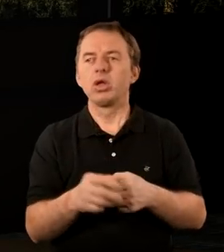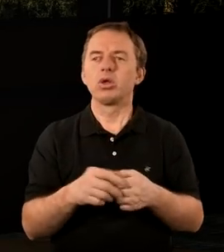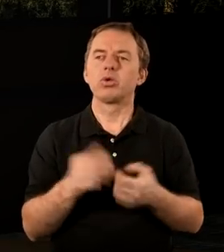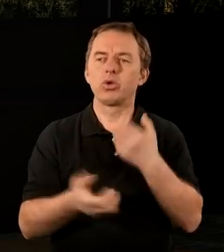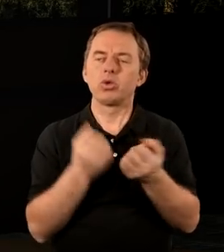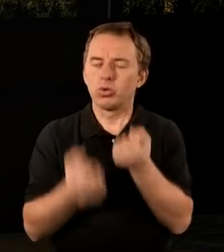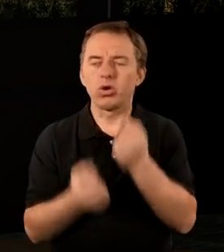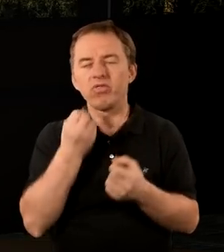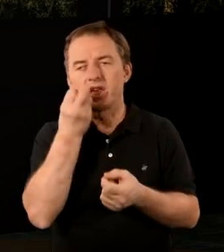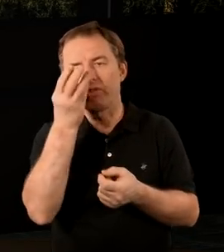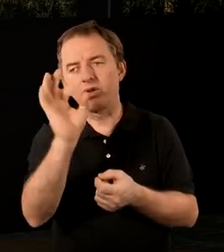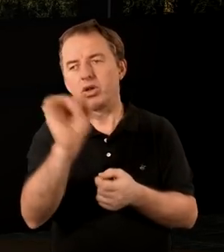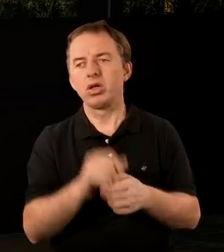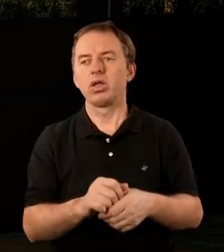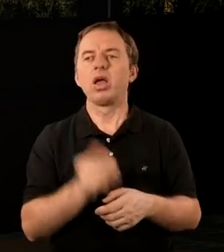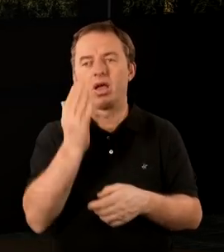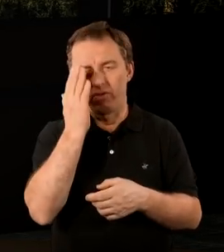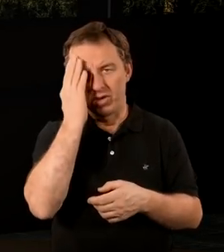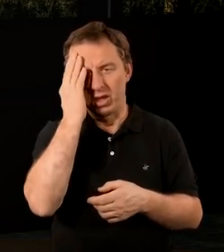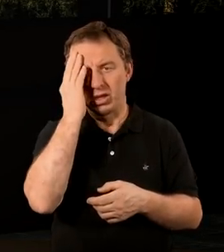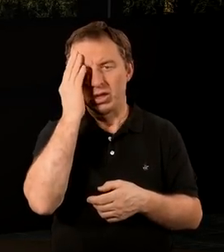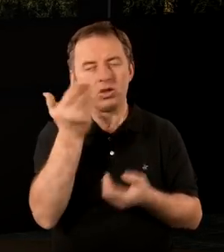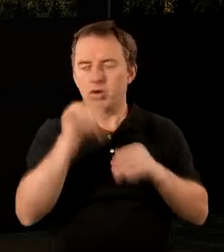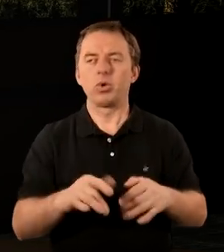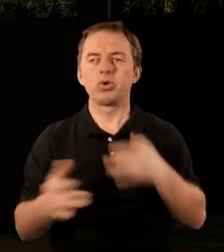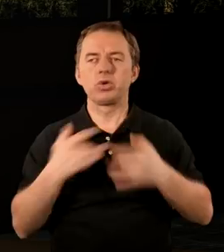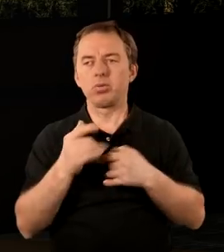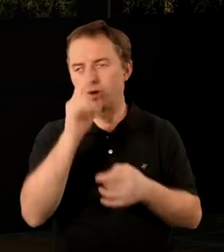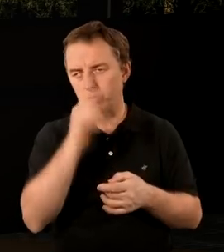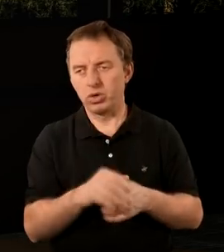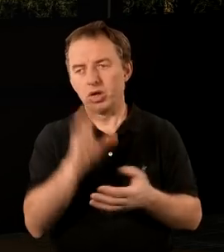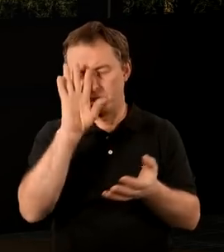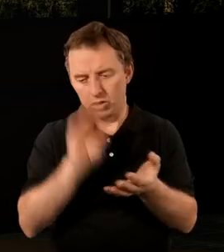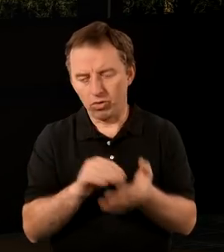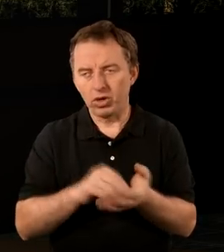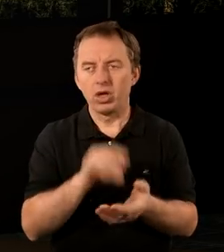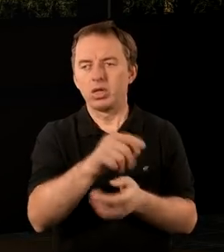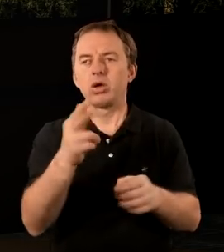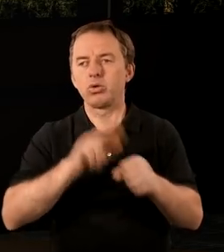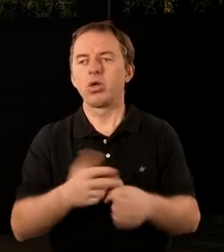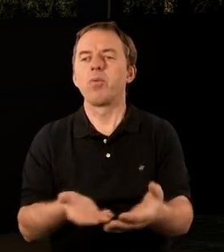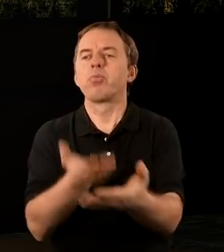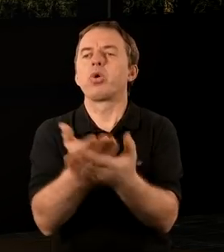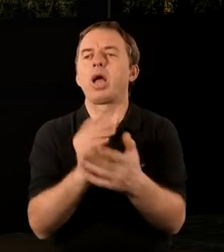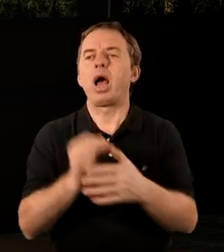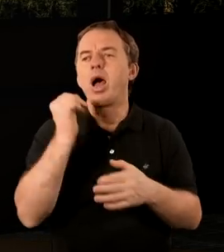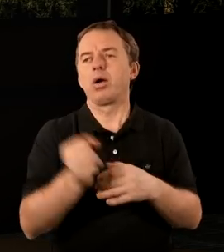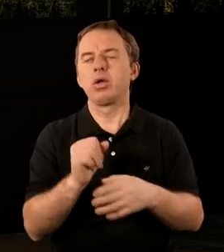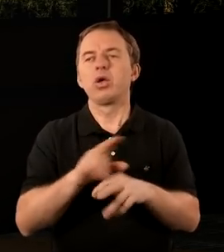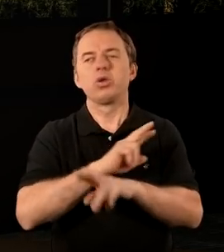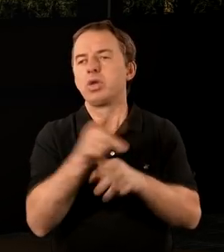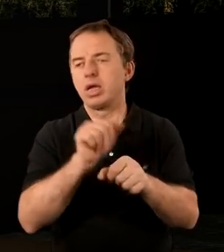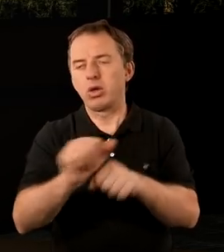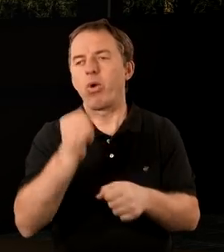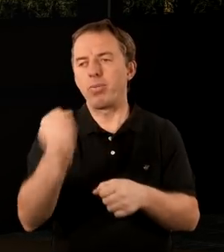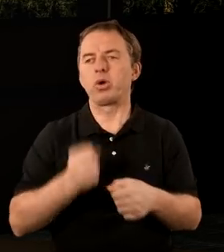twoje i trud i wytrwałość twoją i wiem, że nie możesz cierpieć złych i że doświadczyłeś tych, którzy podają się za apostołów,